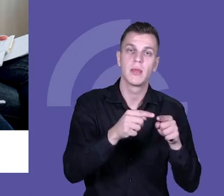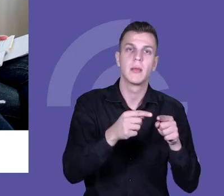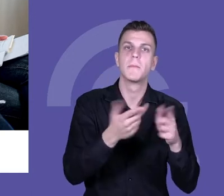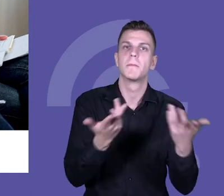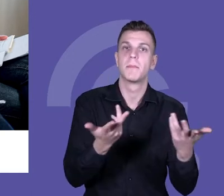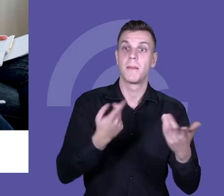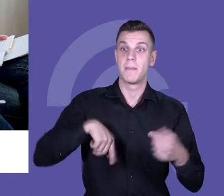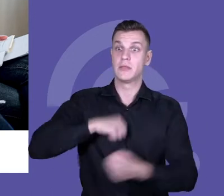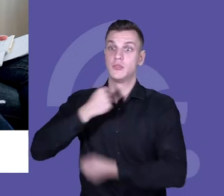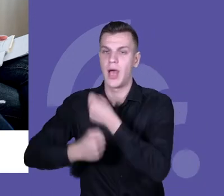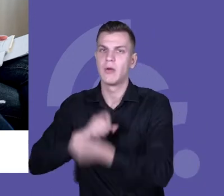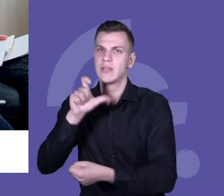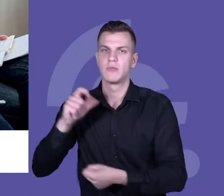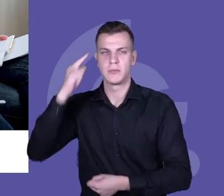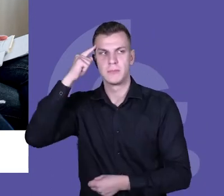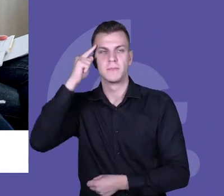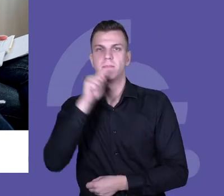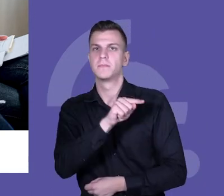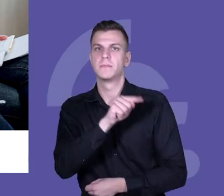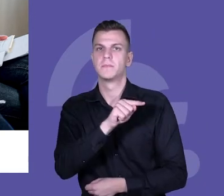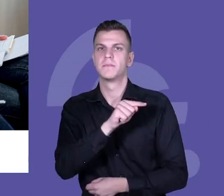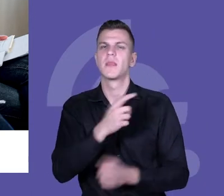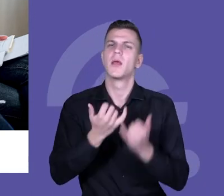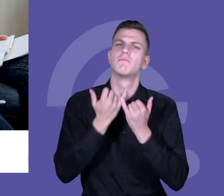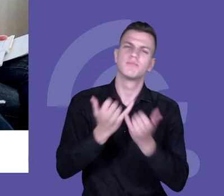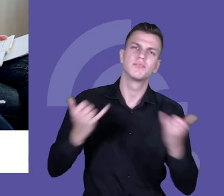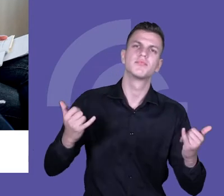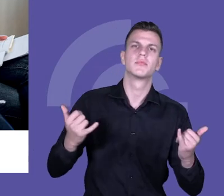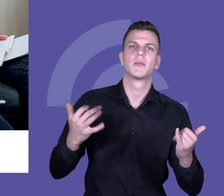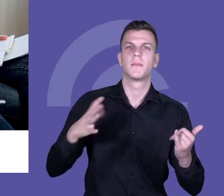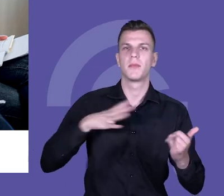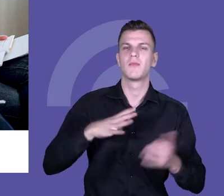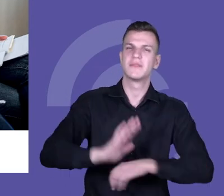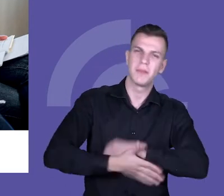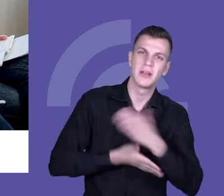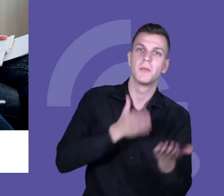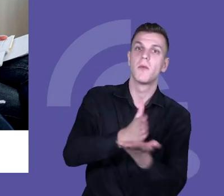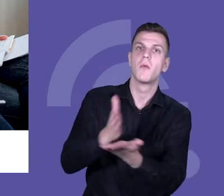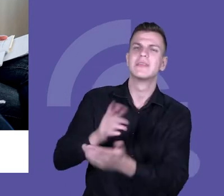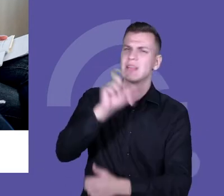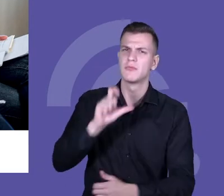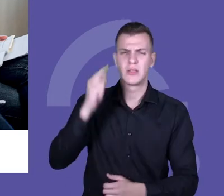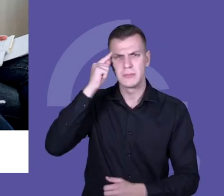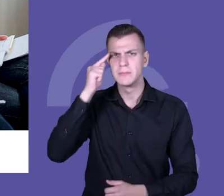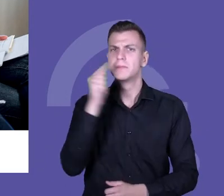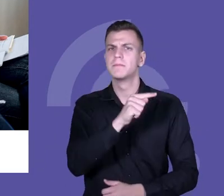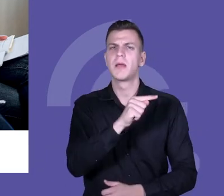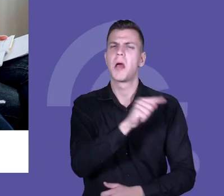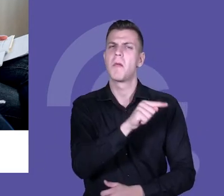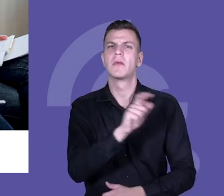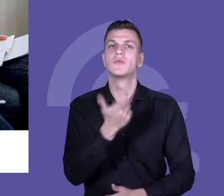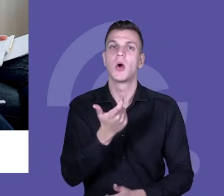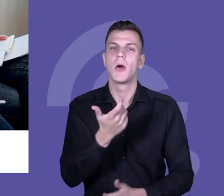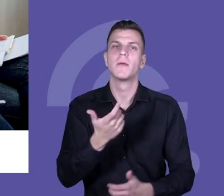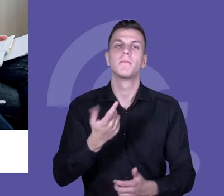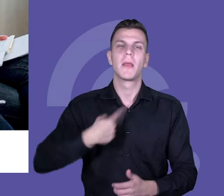uwzględniać, we wszystkich oferowanych formach wsparcia uwzględniać. To było przede wszystkim założenie o głębokiej